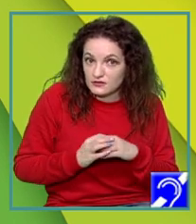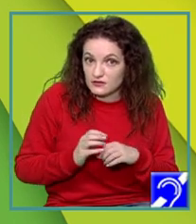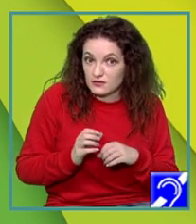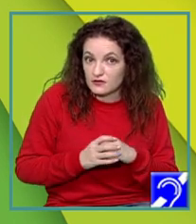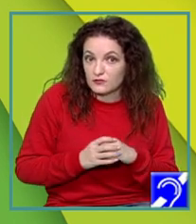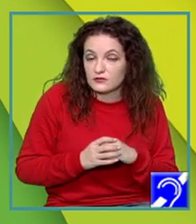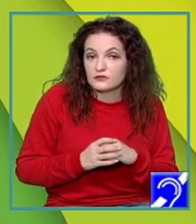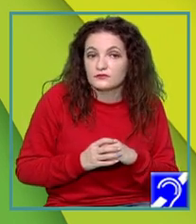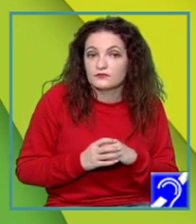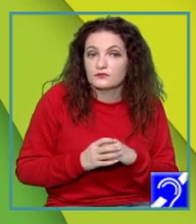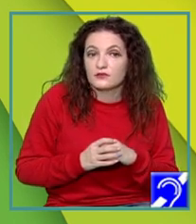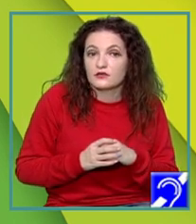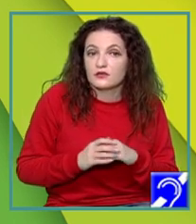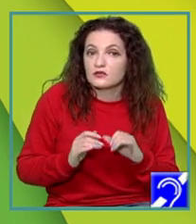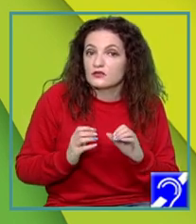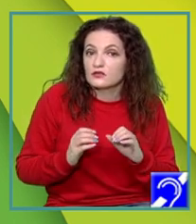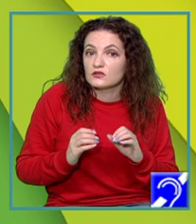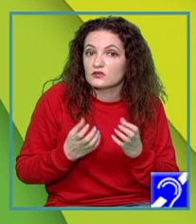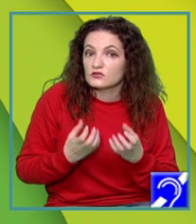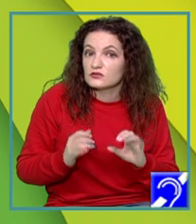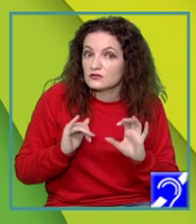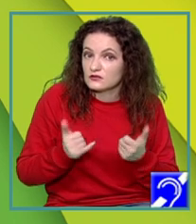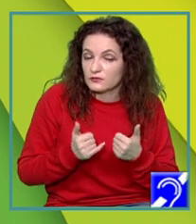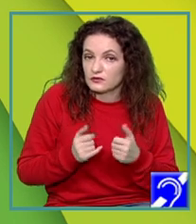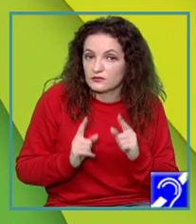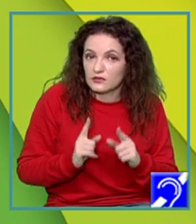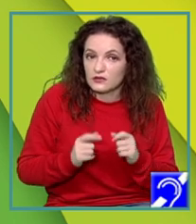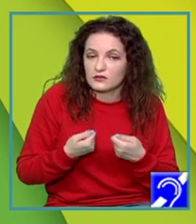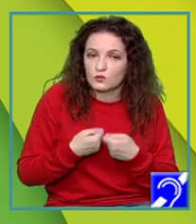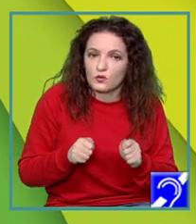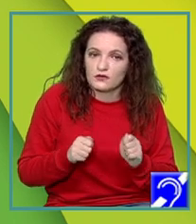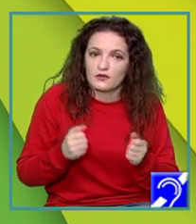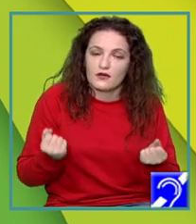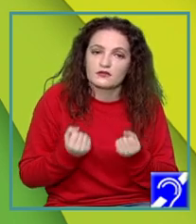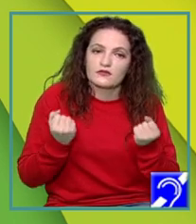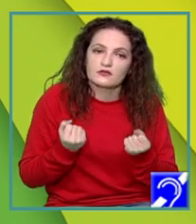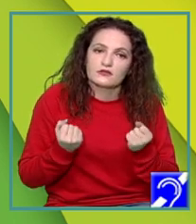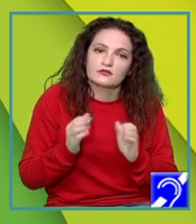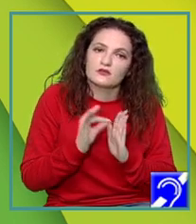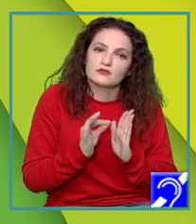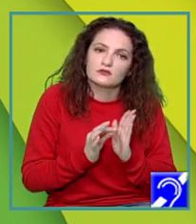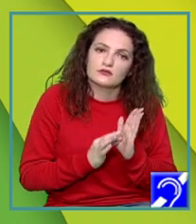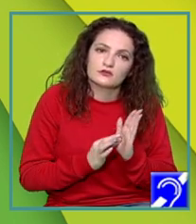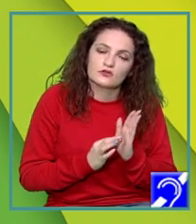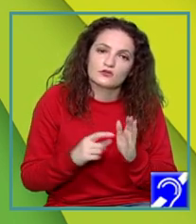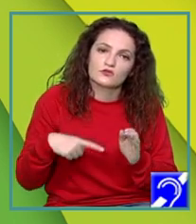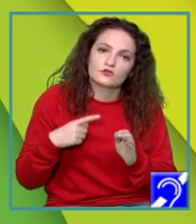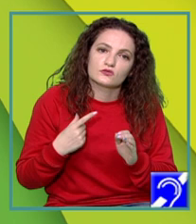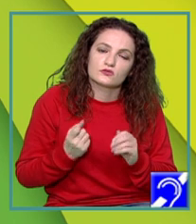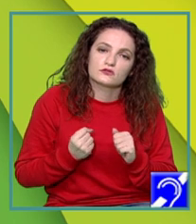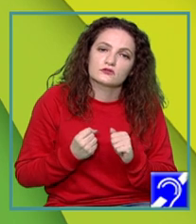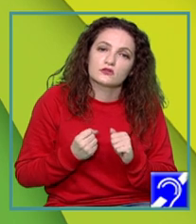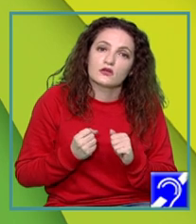activități. Dacă din toate activitățile pe care eu mi le-am pus pe listă, da, sunt unele pe care aș vrea să le amân,